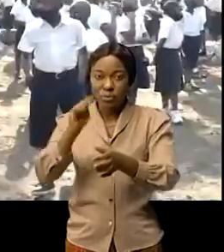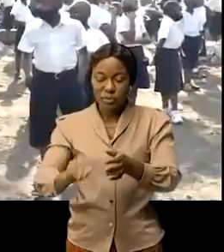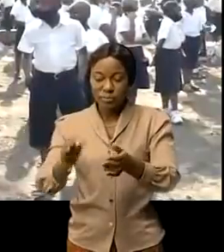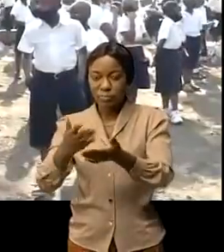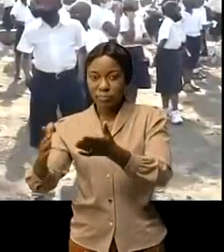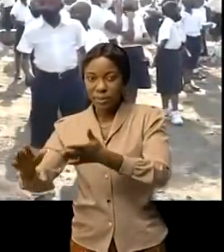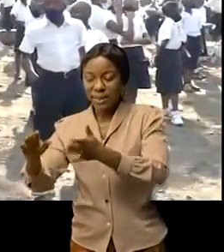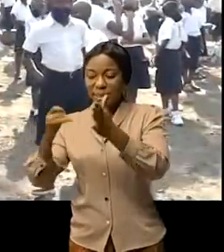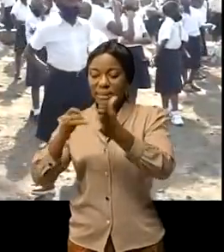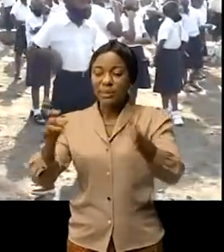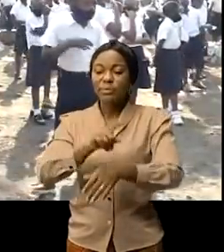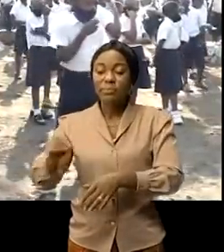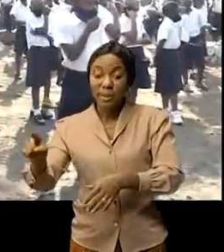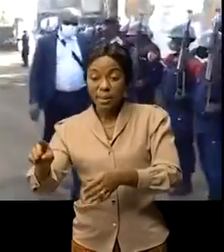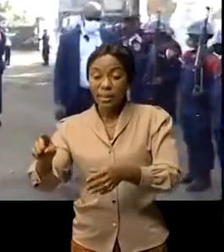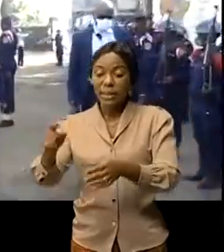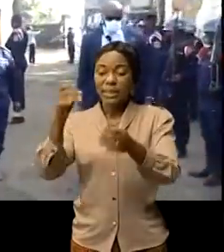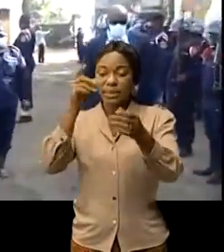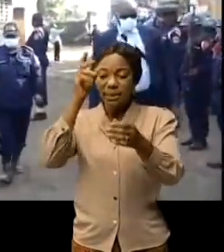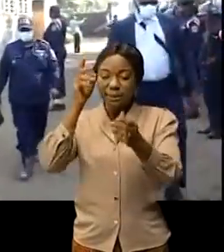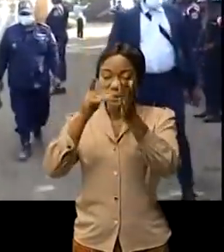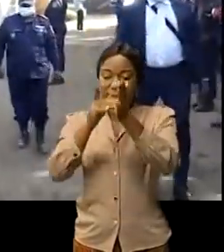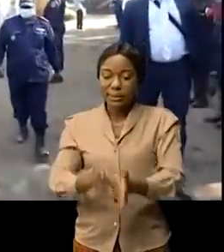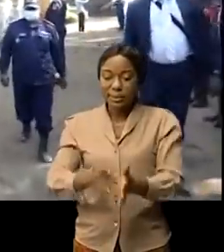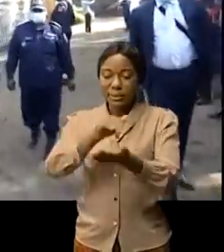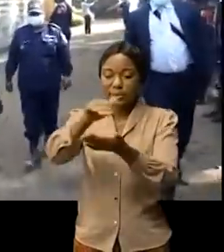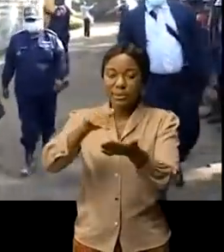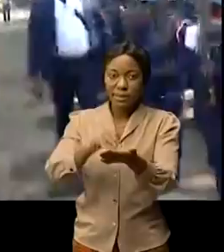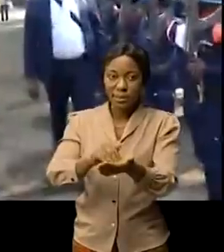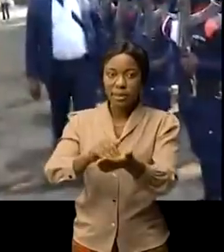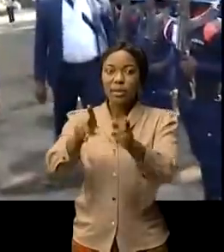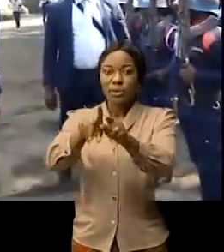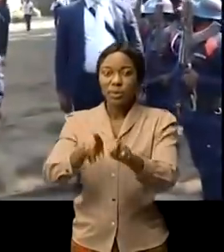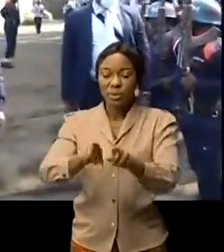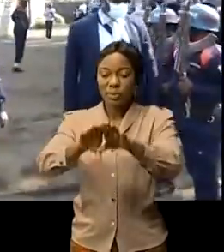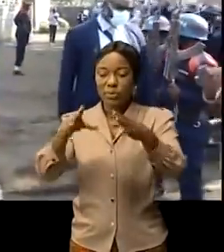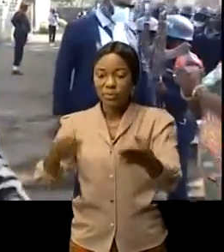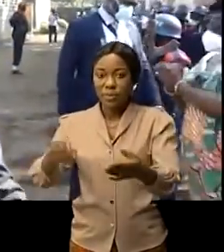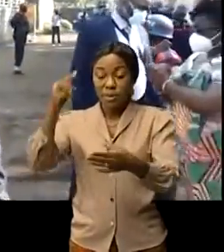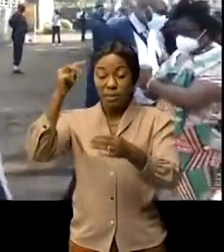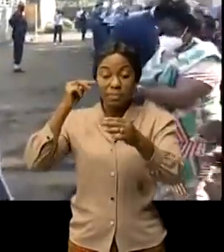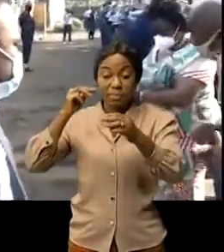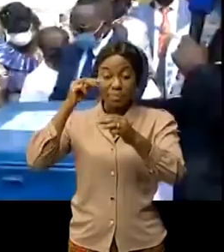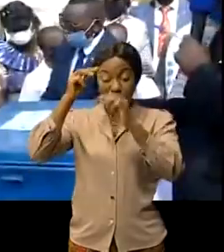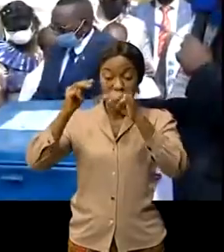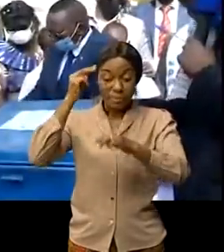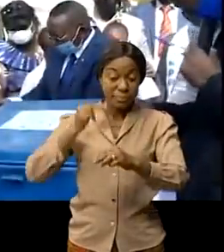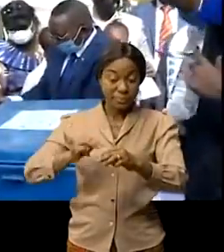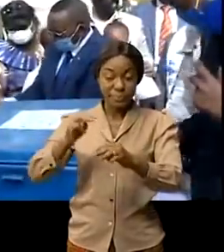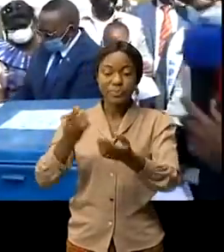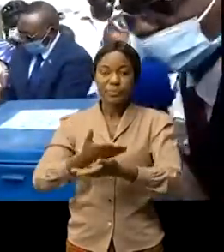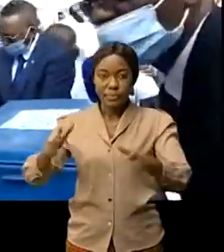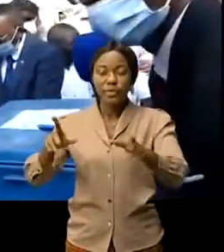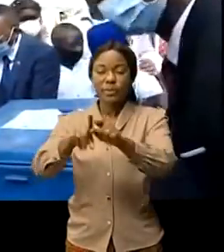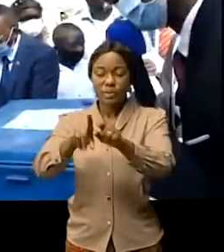7,716 centres à travers tout le pays. Le lancement officiel du ministre de l'Enseignement primaire, secondaire et technique, Tony